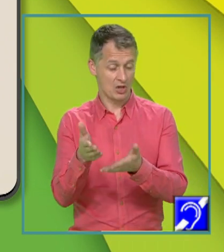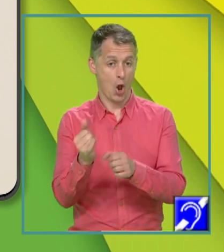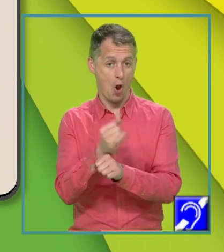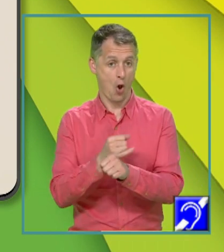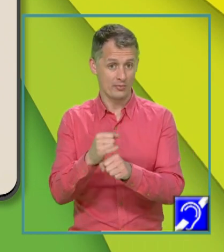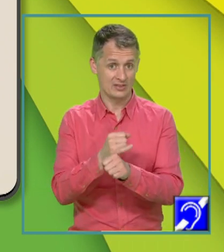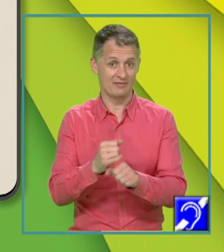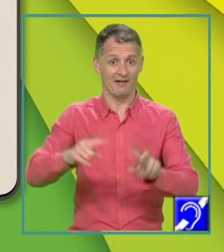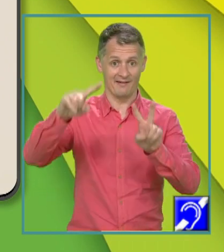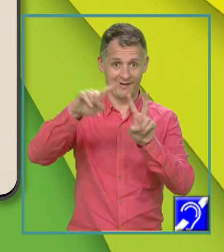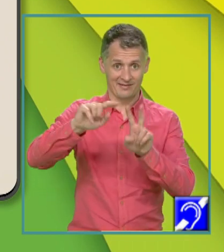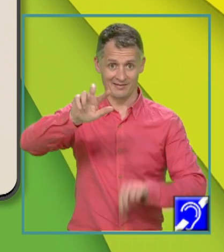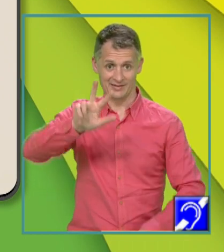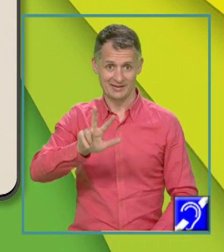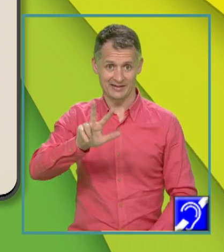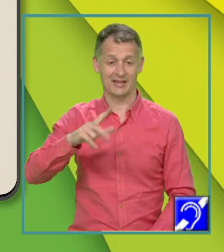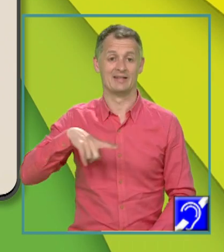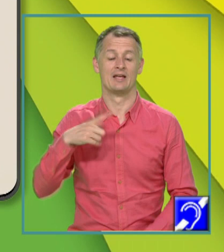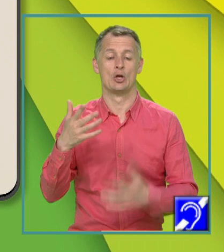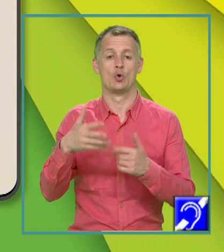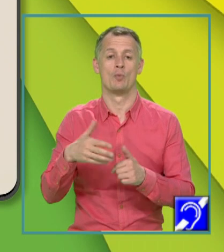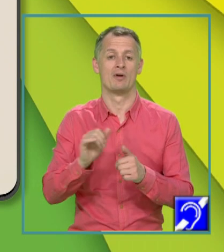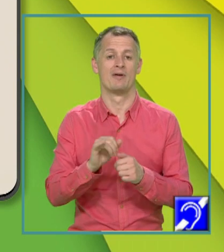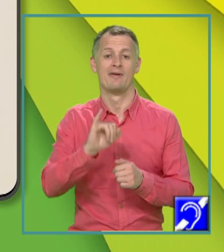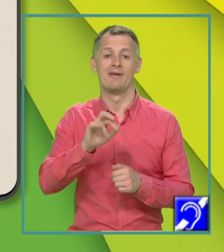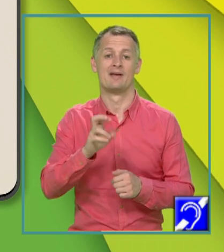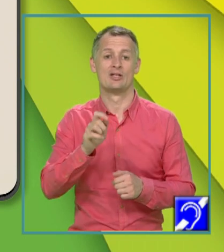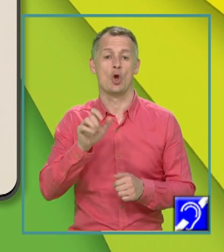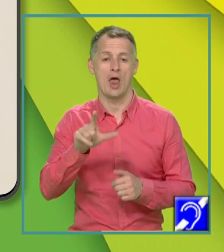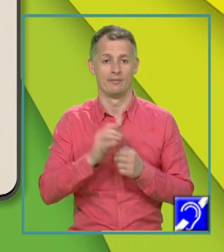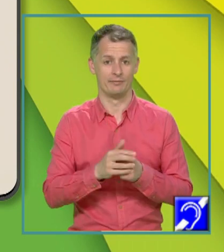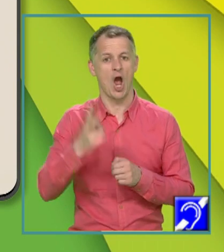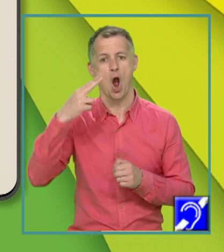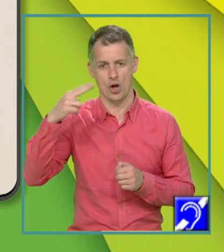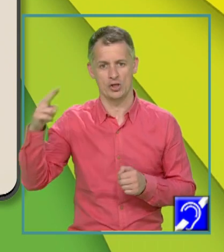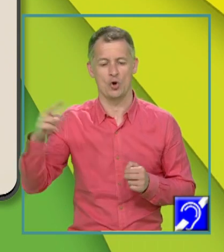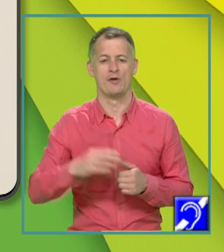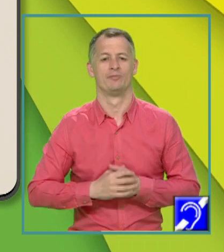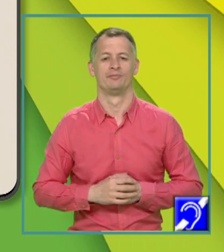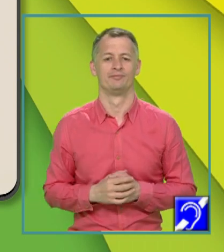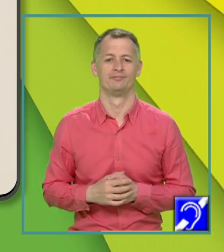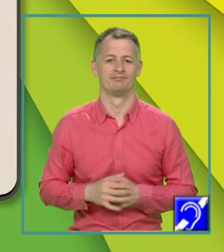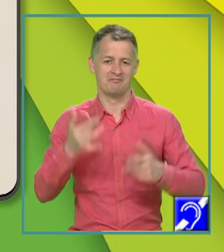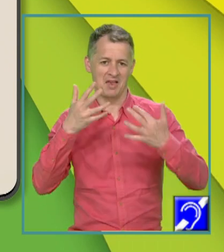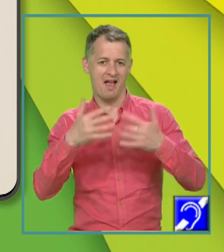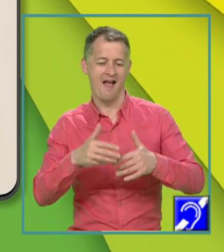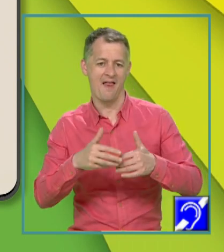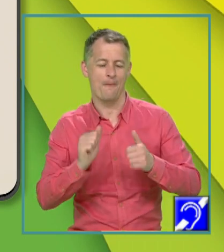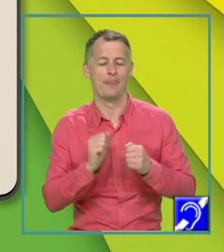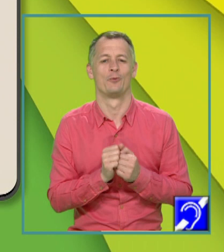că radical din 3 este un număr iracional. Deci continuăm cu calculul